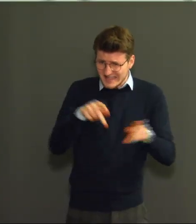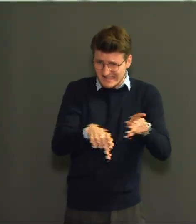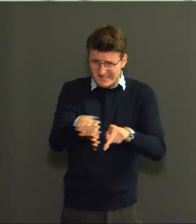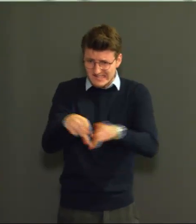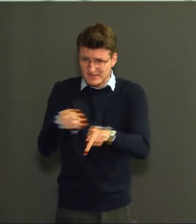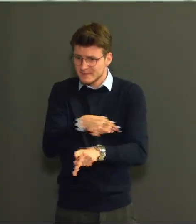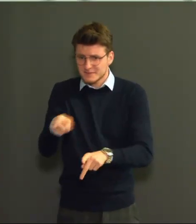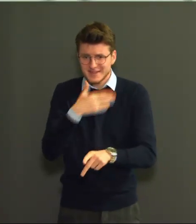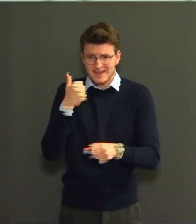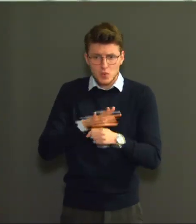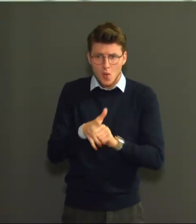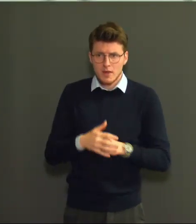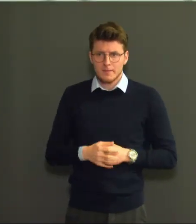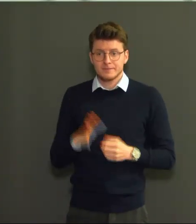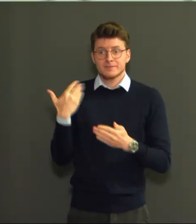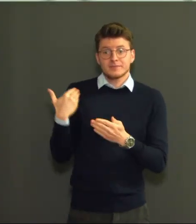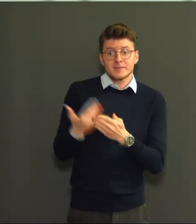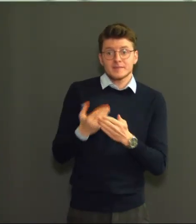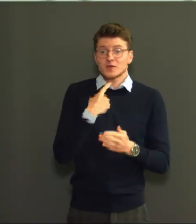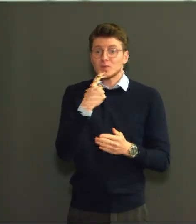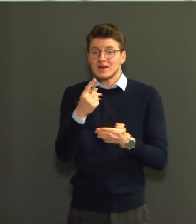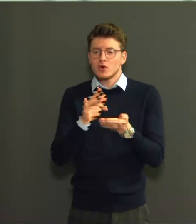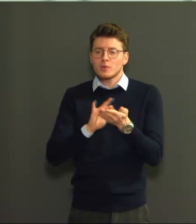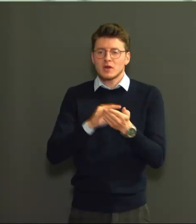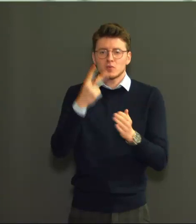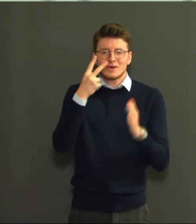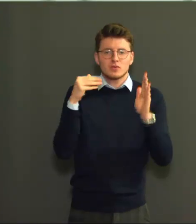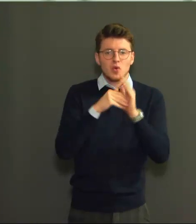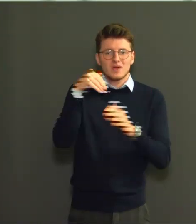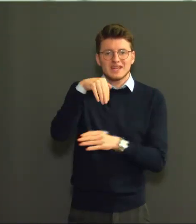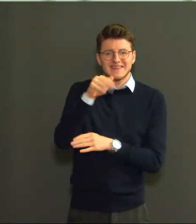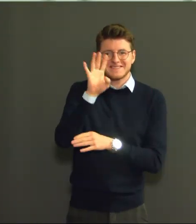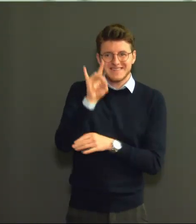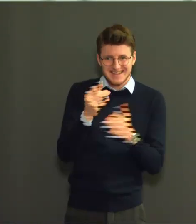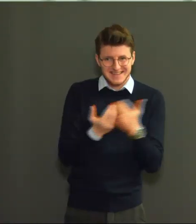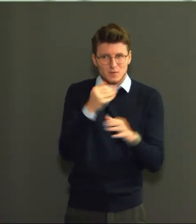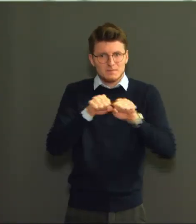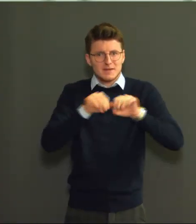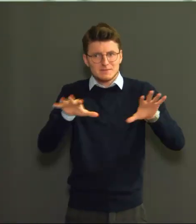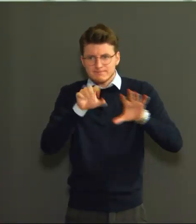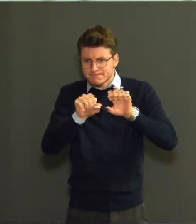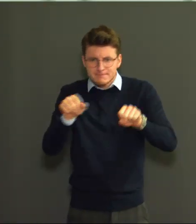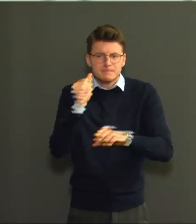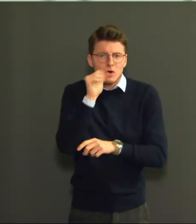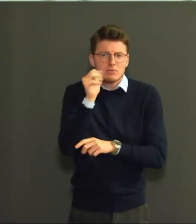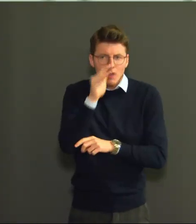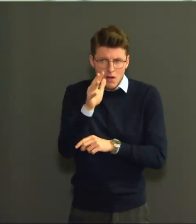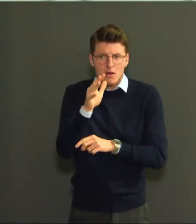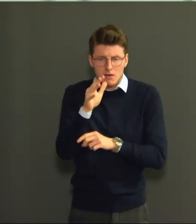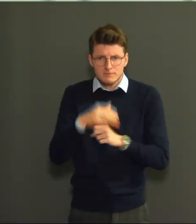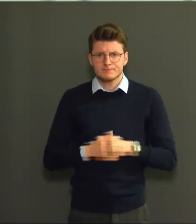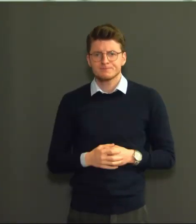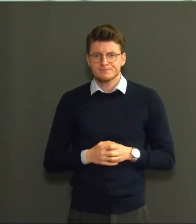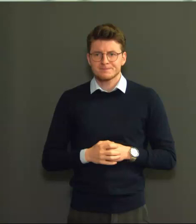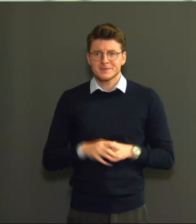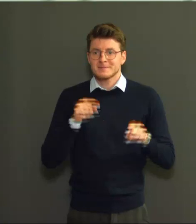Voor bije week werden er gemiddeld 2049 nieuwe besmettingen per dag vastgesteld. En dat is